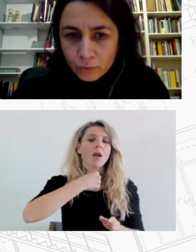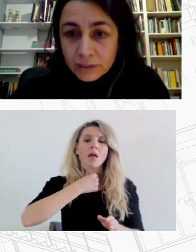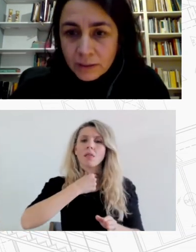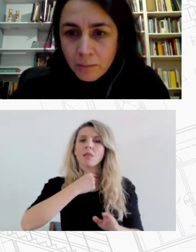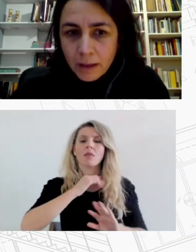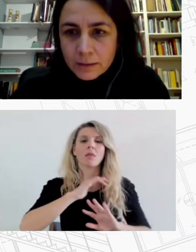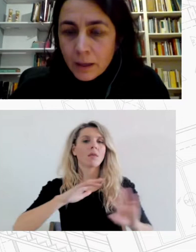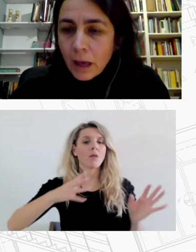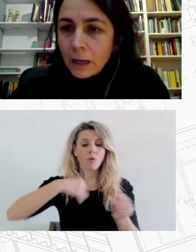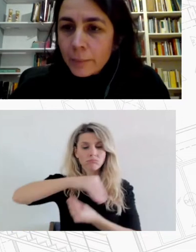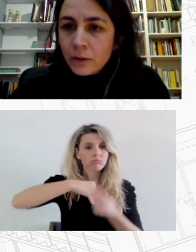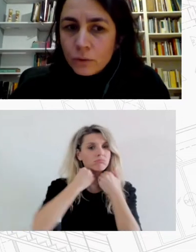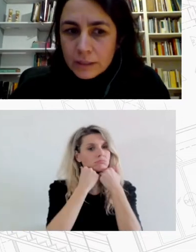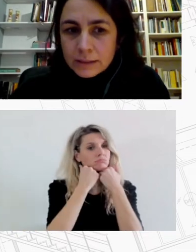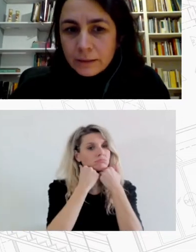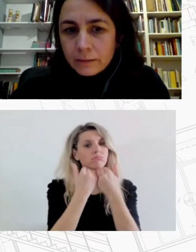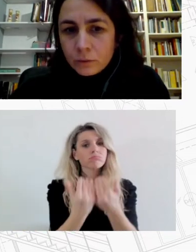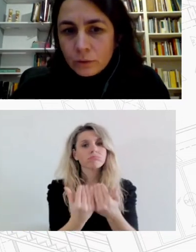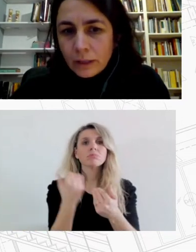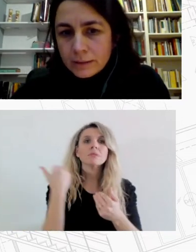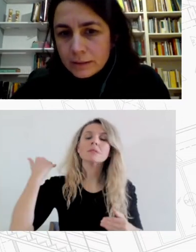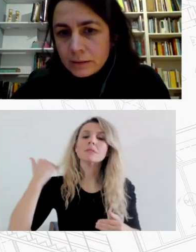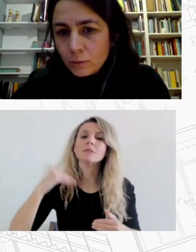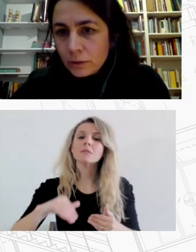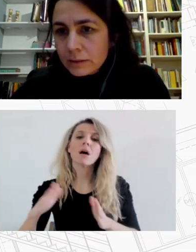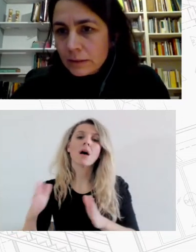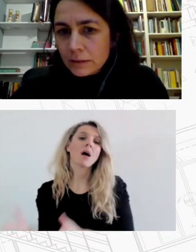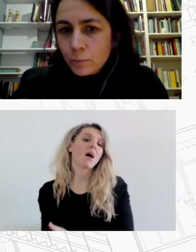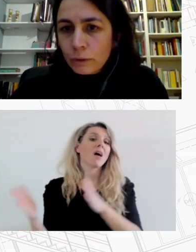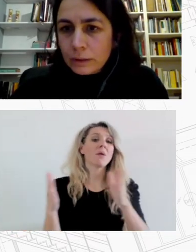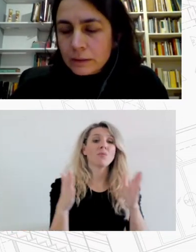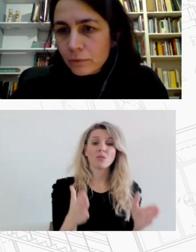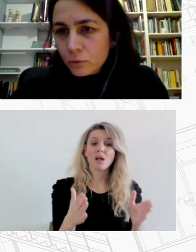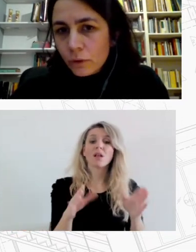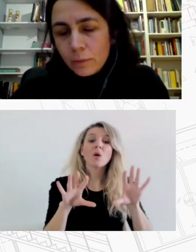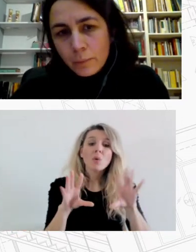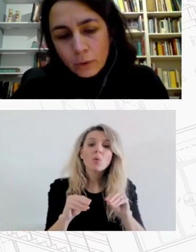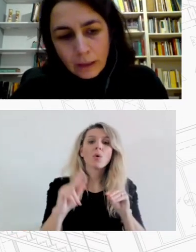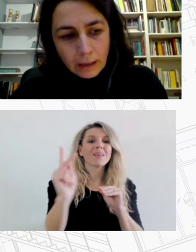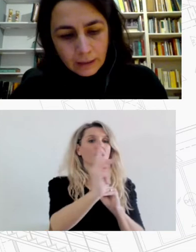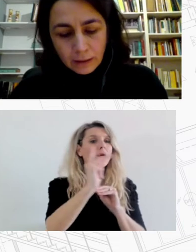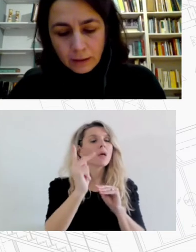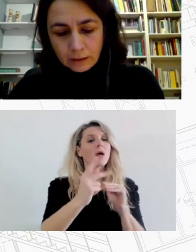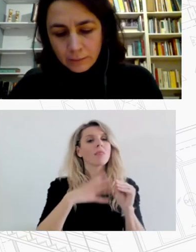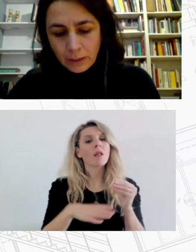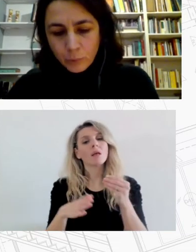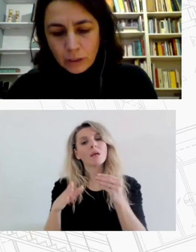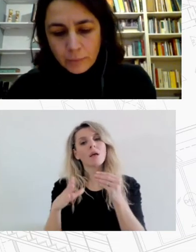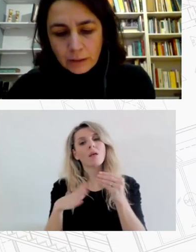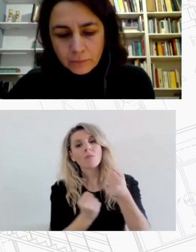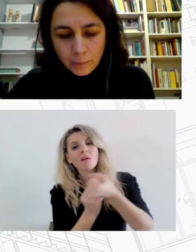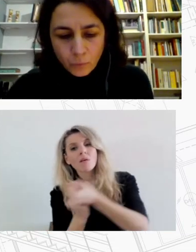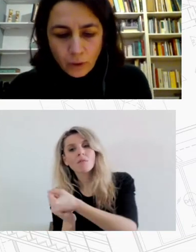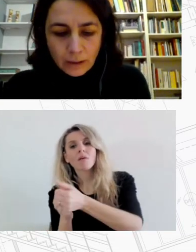ανταποκριθούν στις τιμές αλλά περιορίζει και τη δυνατότητα άσκησης κοινωνικής στεγαστικής πολιτικής και αυτό το είδαμε πολύ καλά και με τα